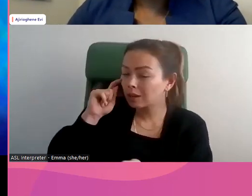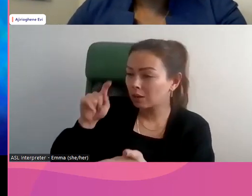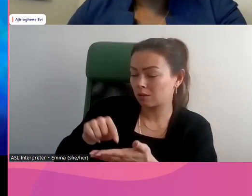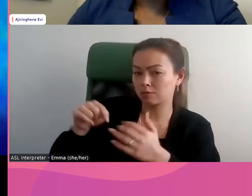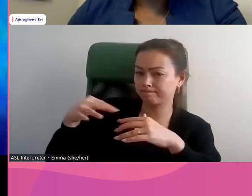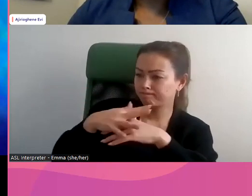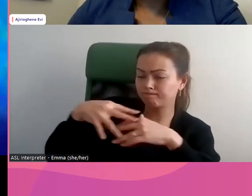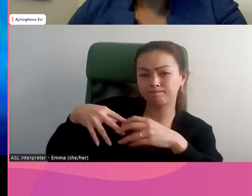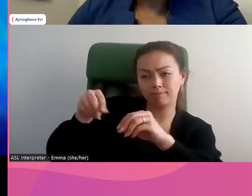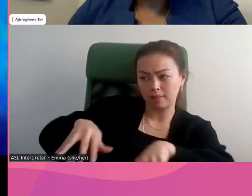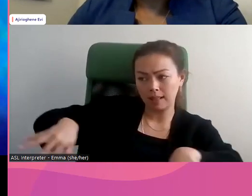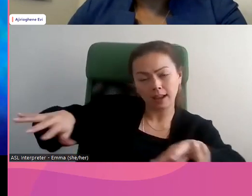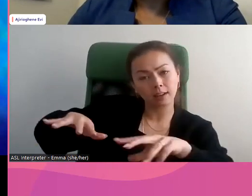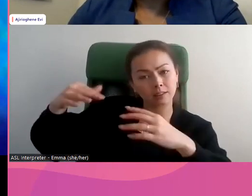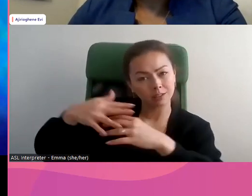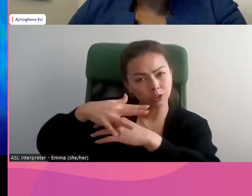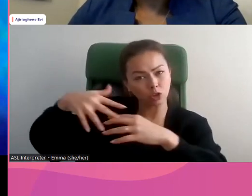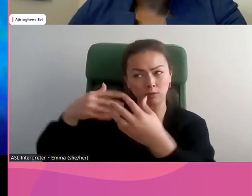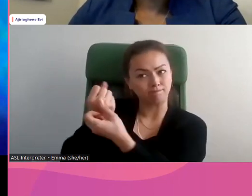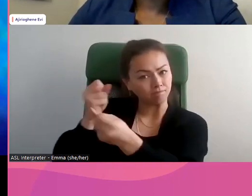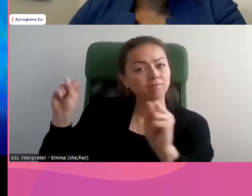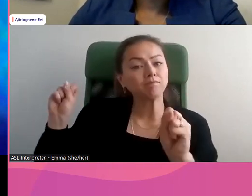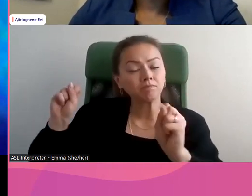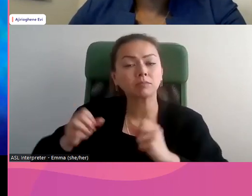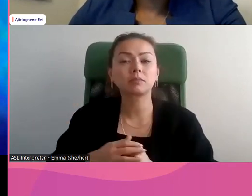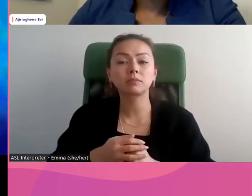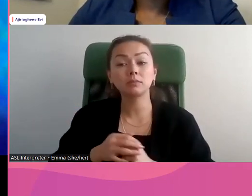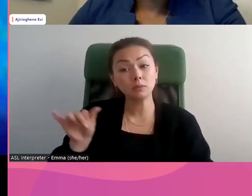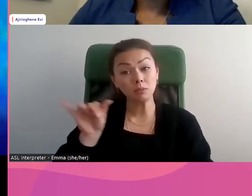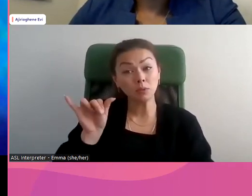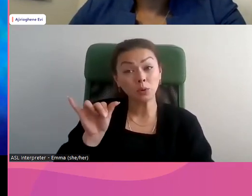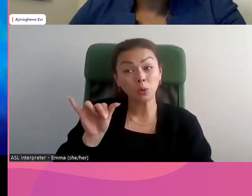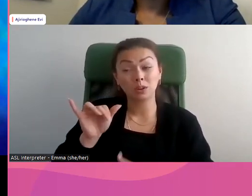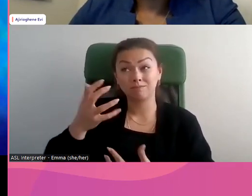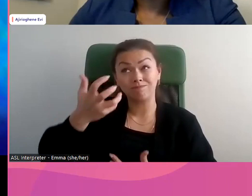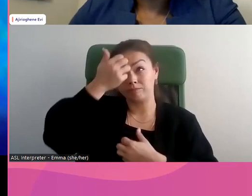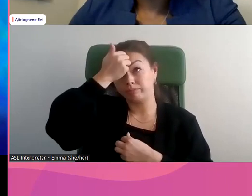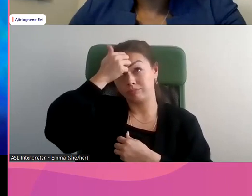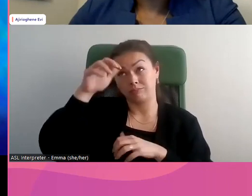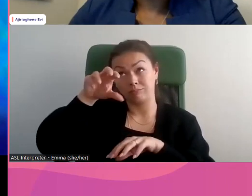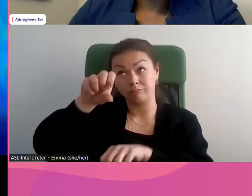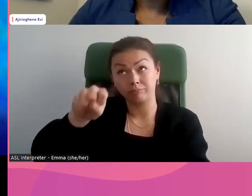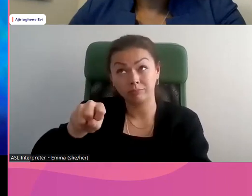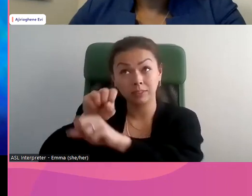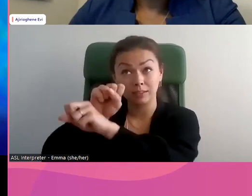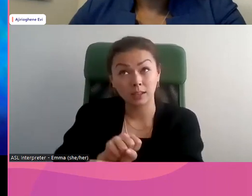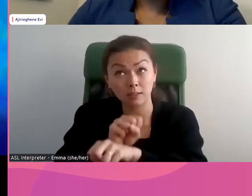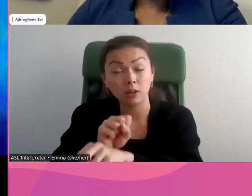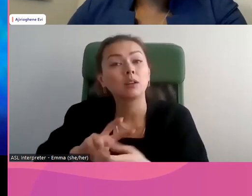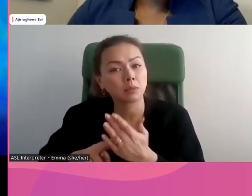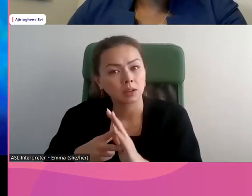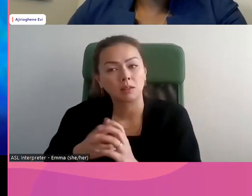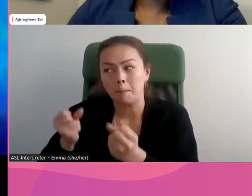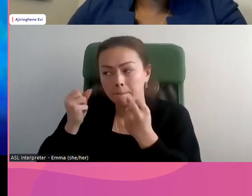Nous reconnaissons aussi que de nombreuses personnes noires ont été violemment déplacées au Canada en raison du colonialisme et de l